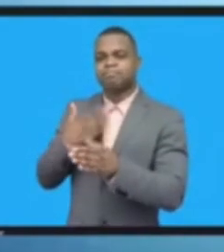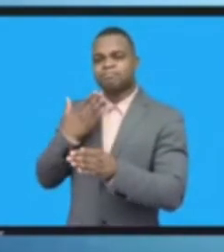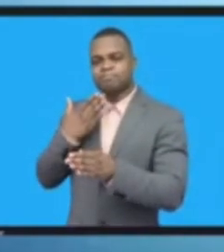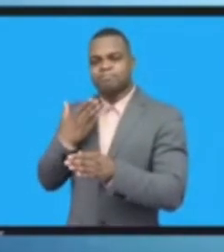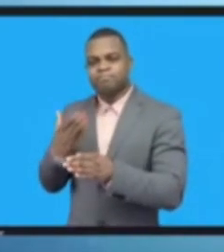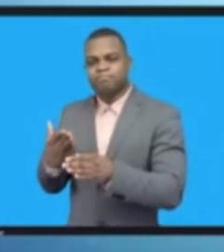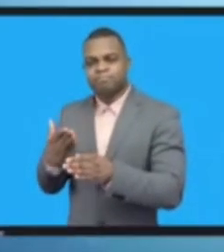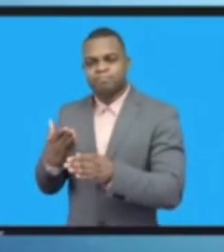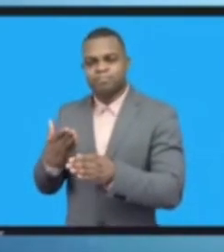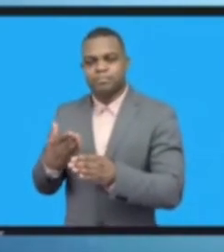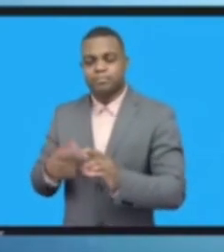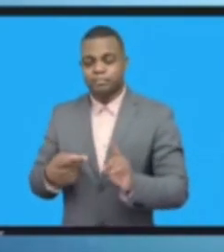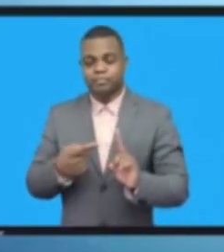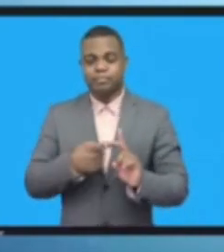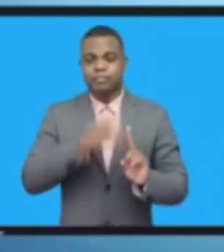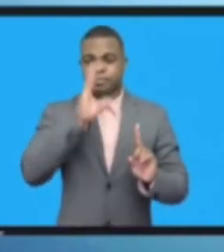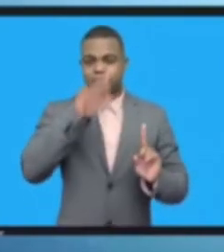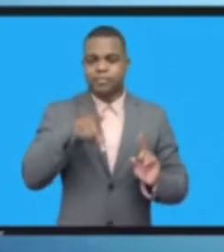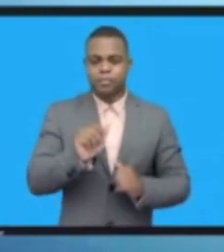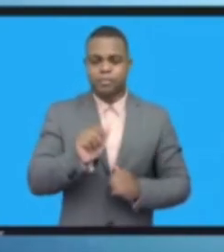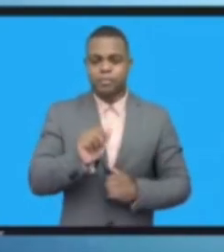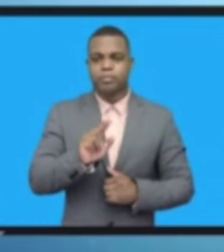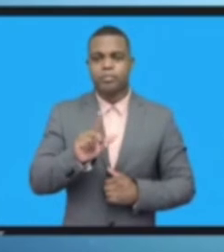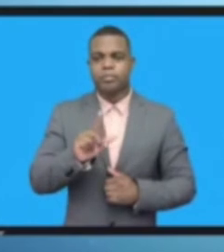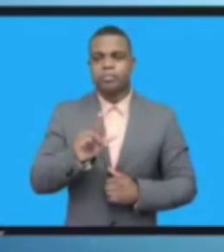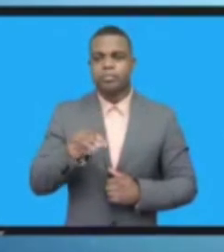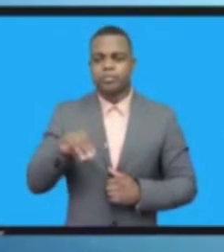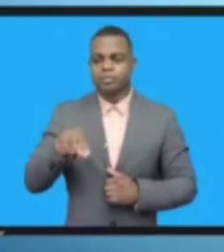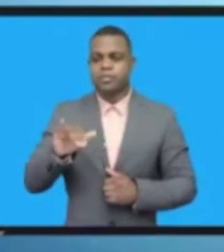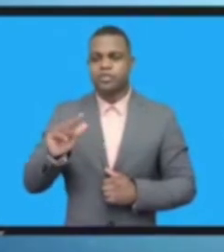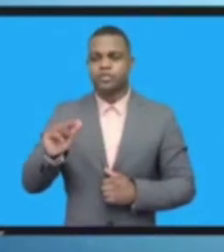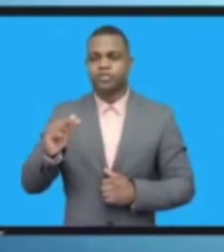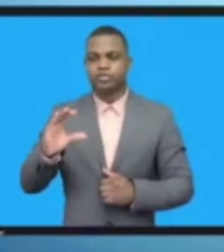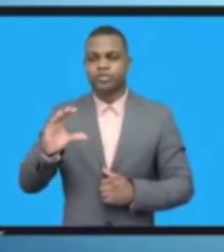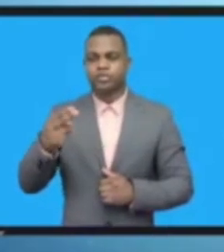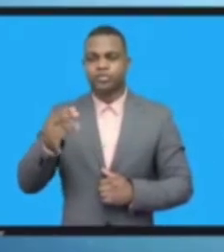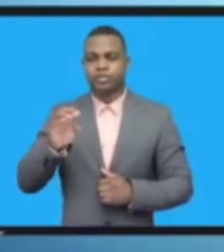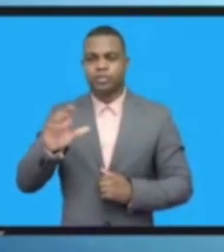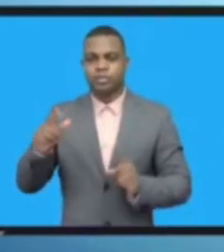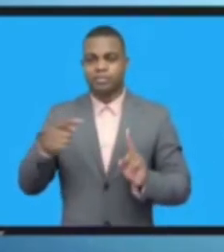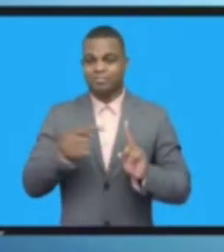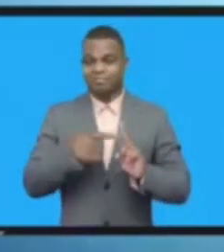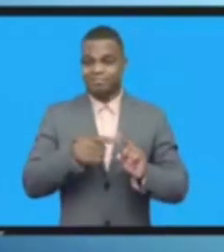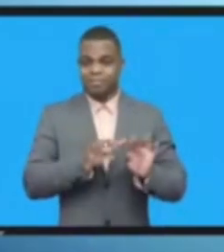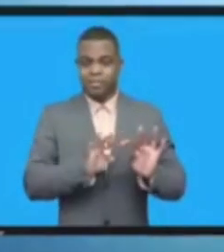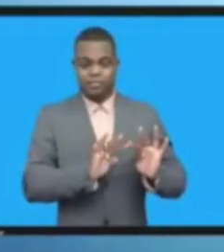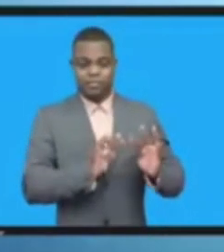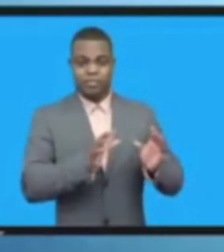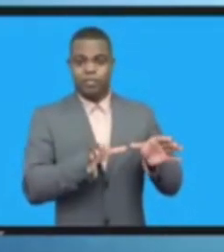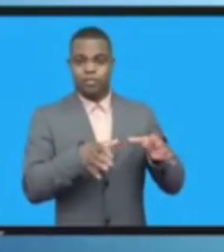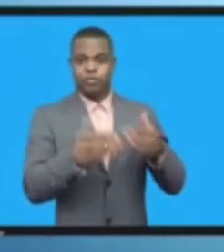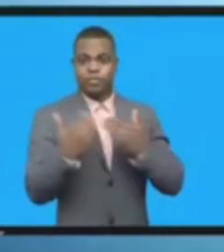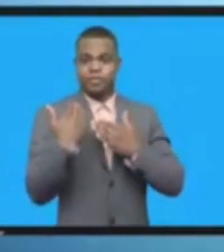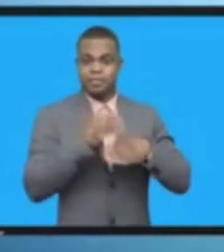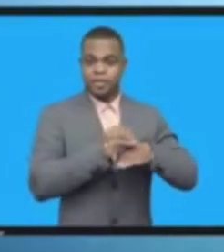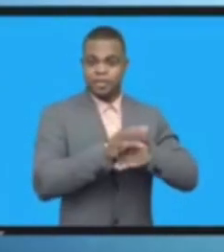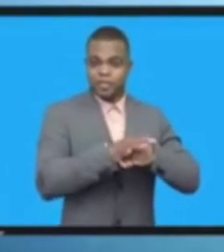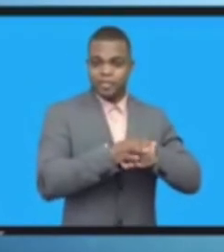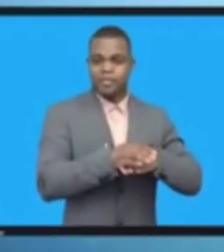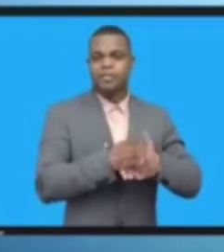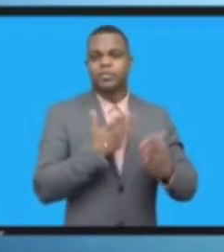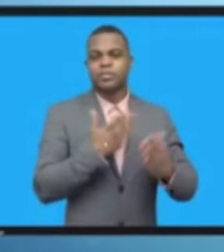هذه الدورة لمنتدان اللاسيما رئيس الفريق الاستشاري